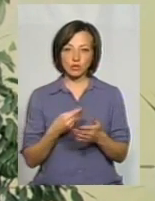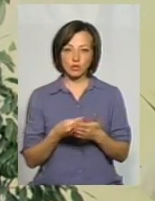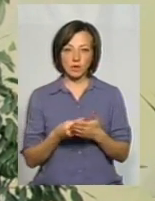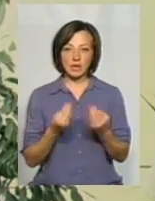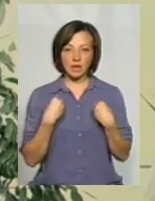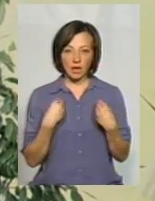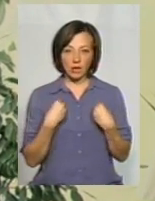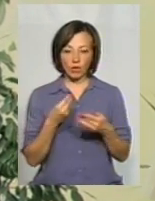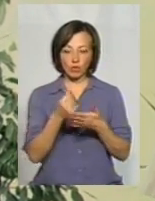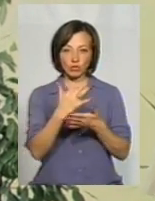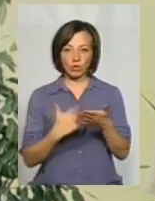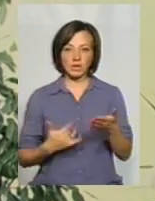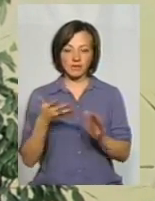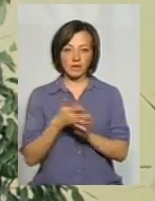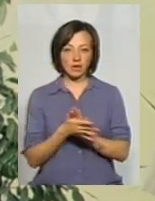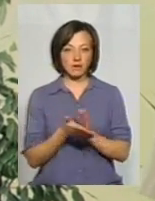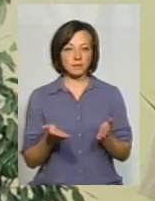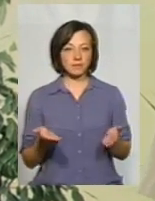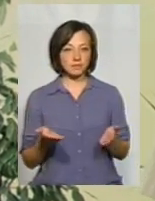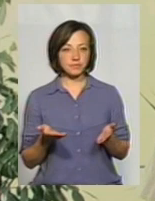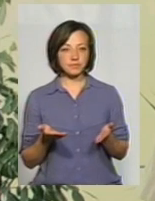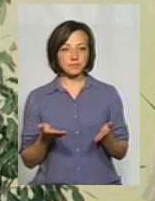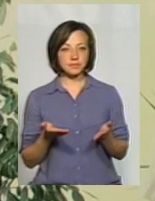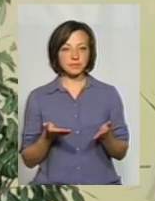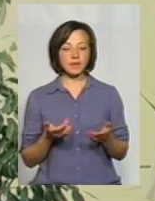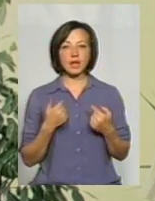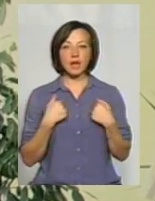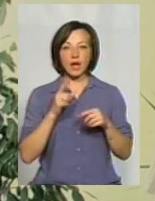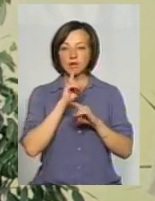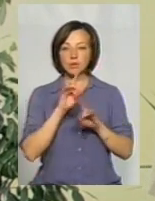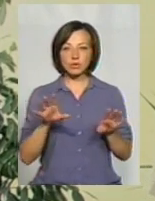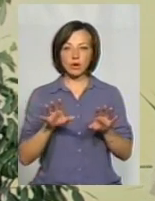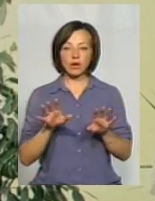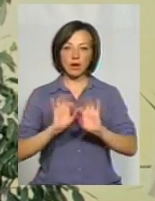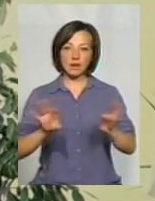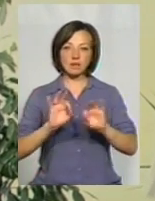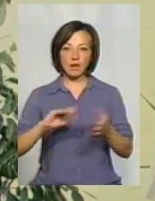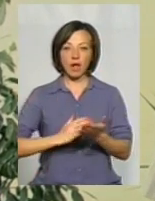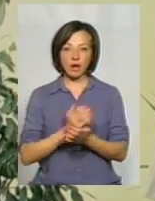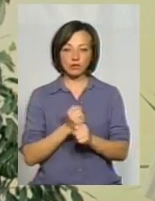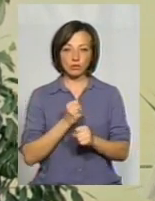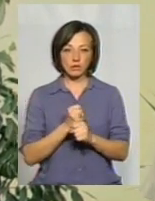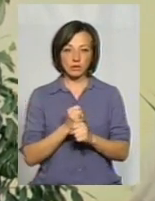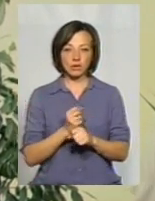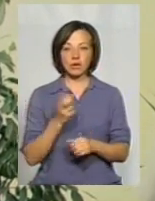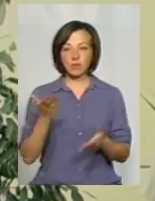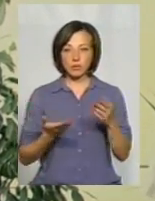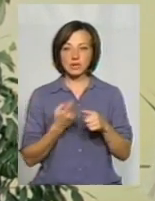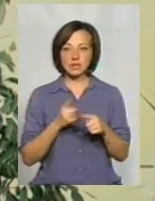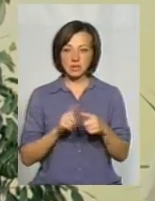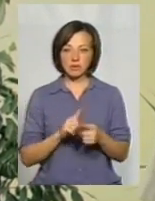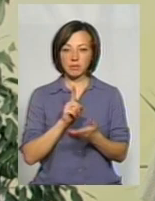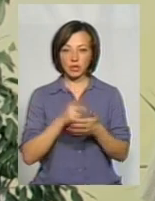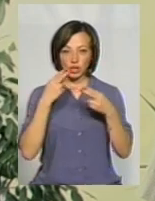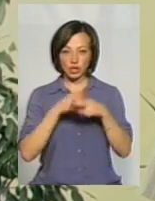дайте нам кошторис витрат. Ну і я не буду характеризувати якість робіт, тому що, мабуть, це має робити